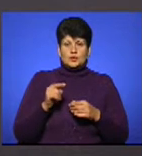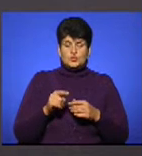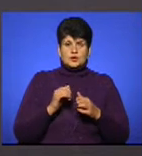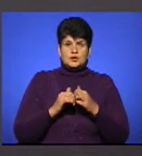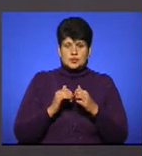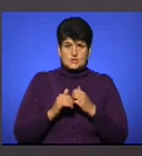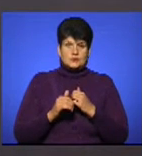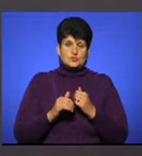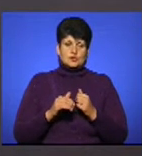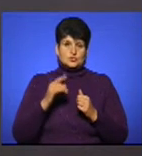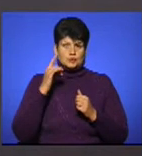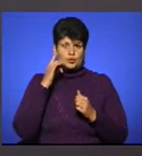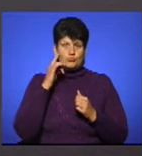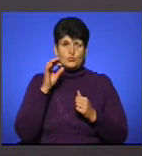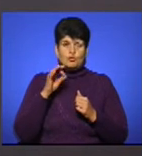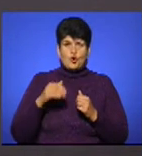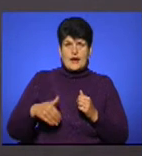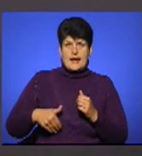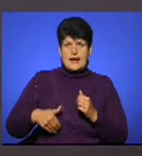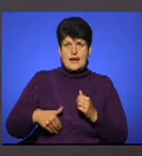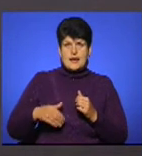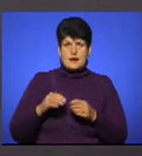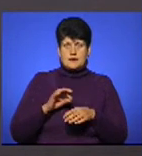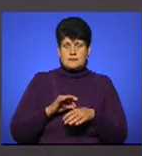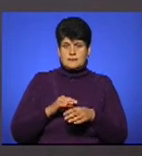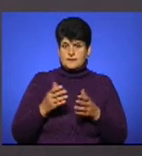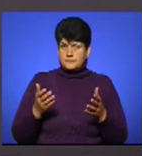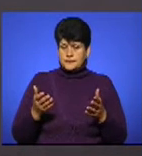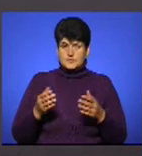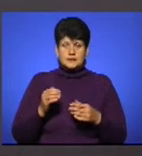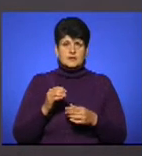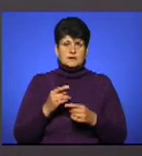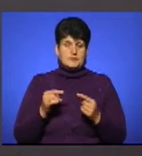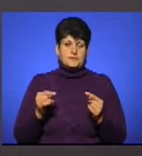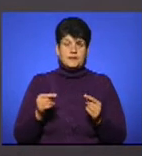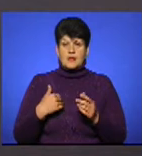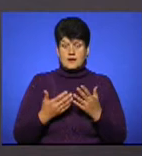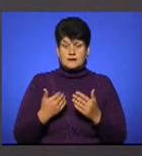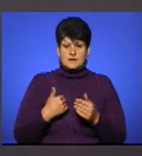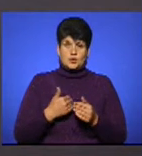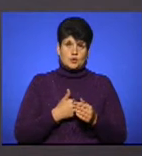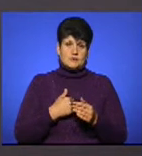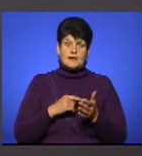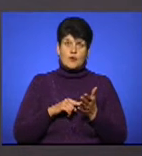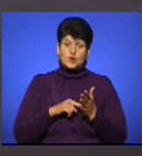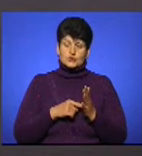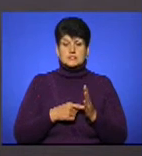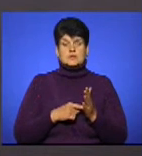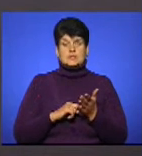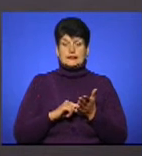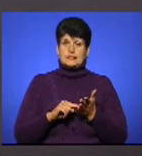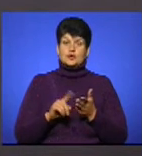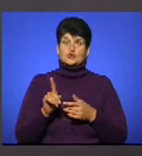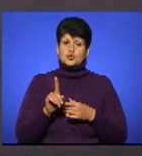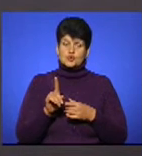часто думають про гепатити і тому подібне. Але я хотів би наголосити, що коли